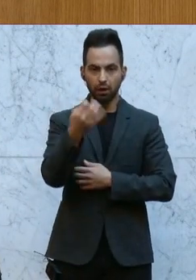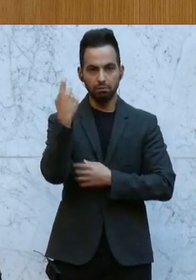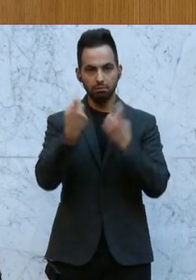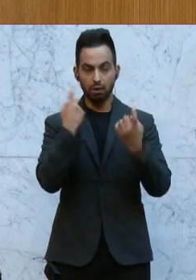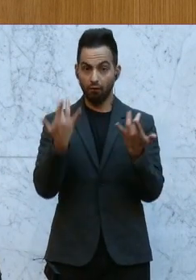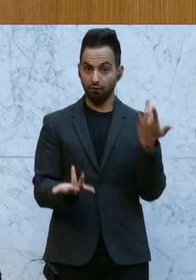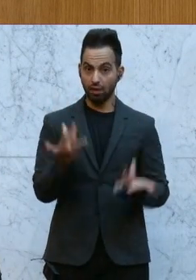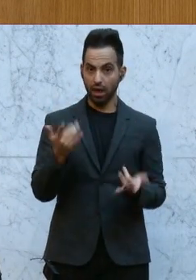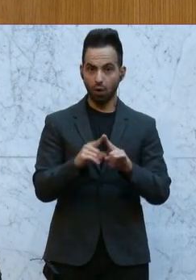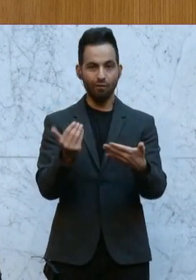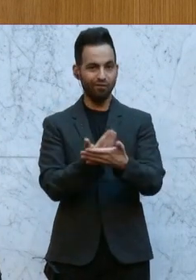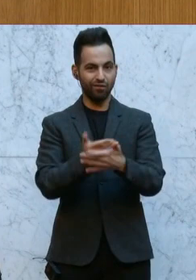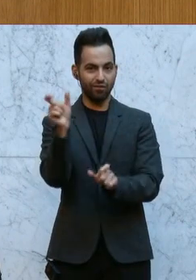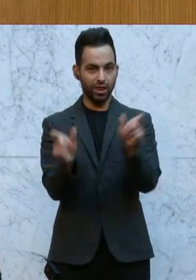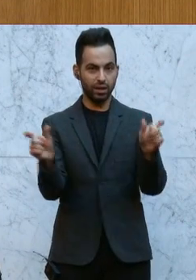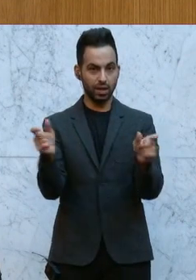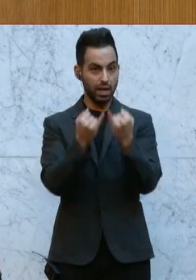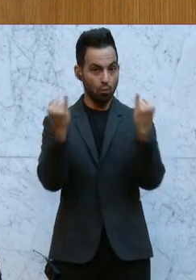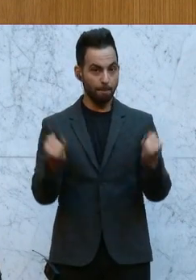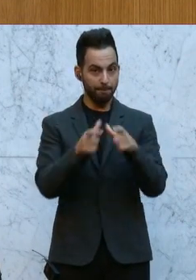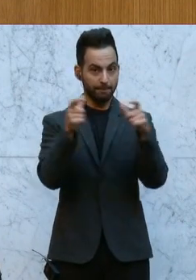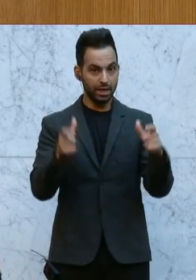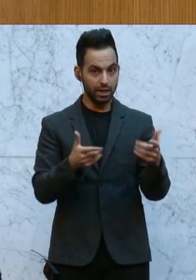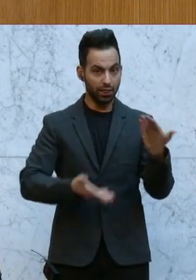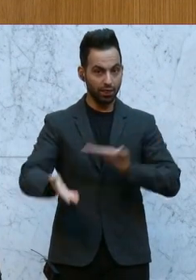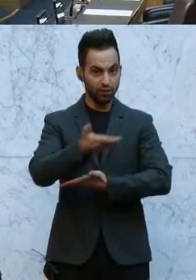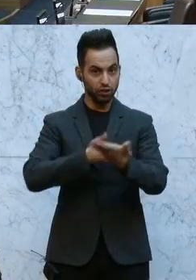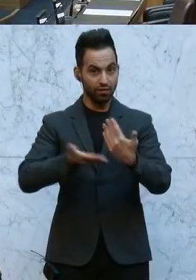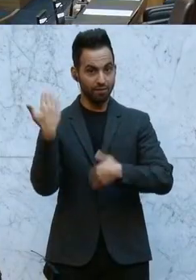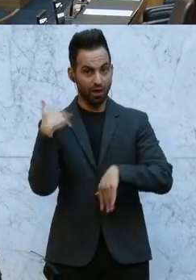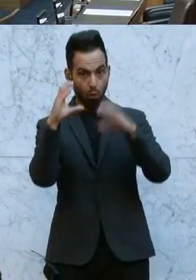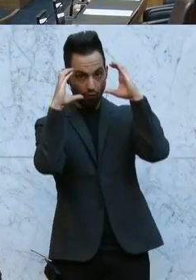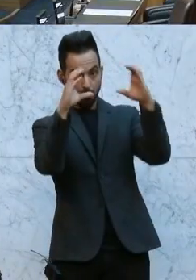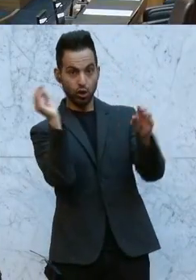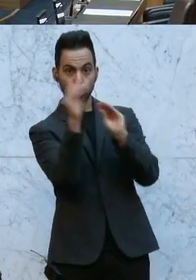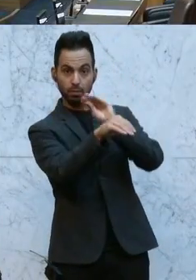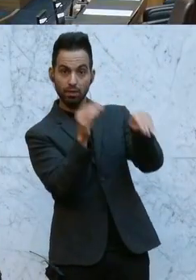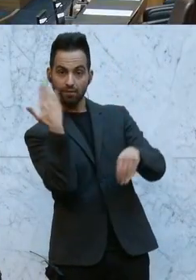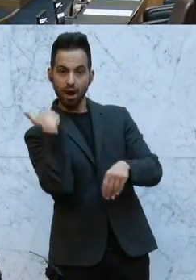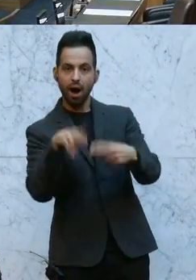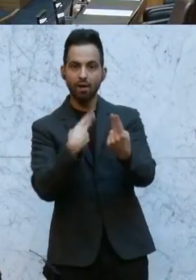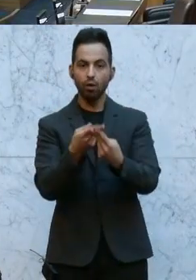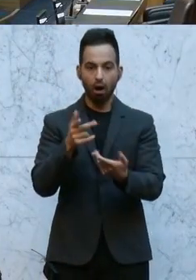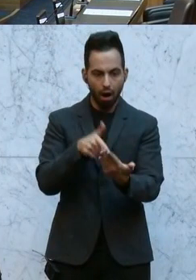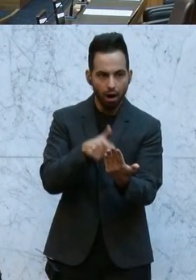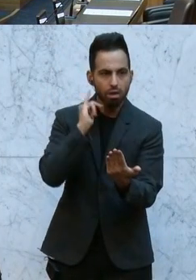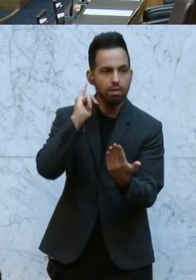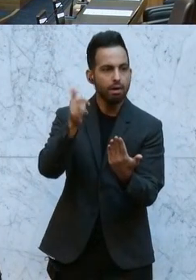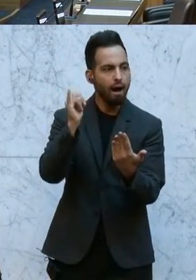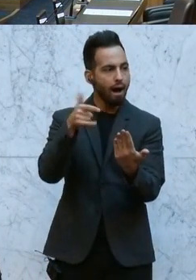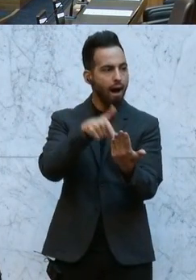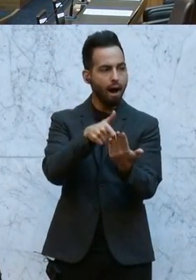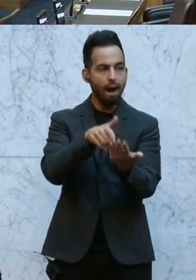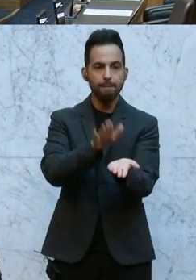haben vielleicht auch Vertreter und Vertreterinnen der Immobilienwirtschaft an die ÖVP gespendet? Und siehe da, ja, dann wird man auch in dieser Frage